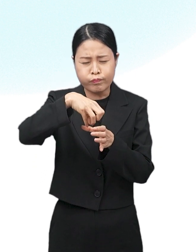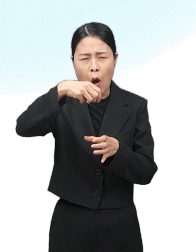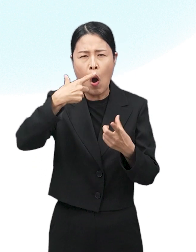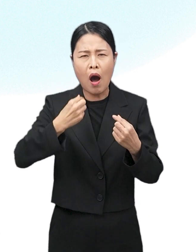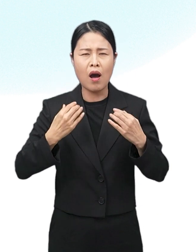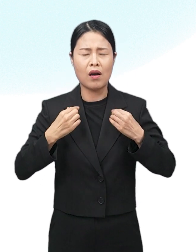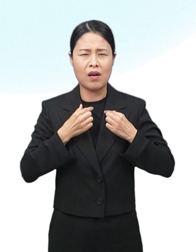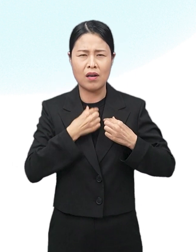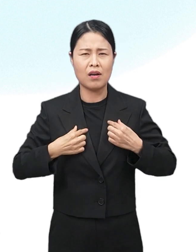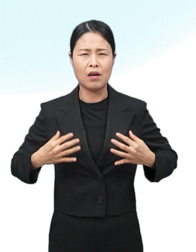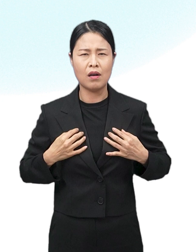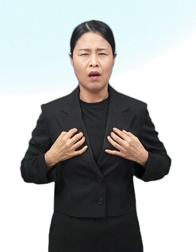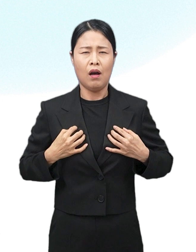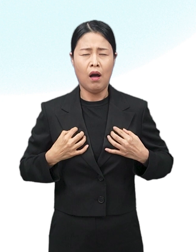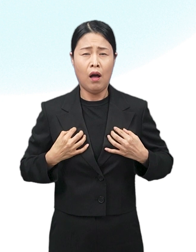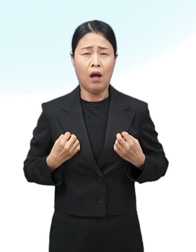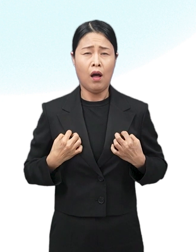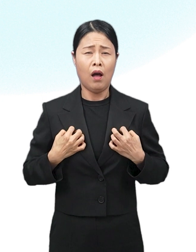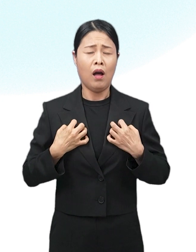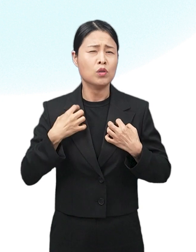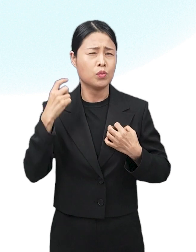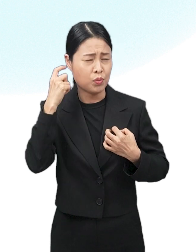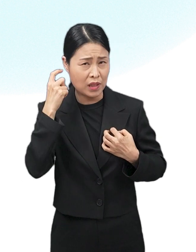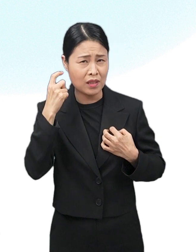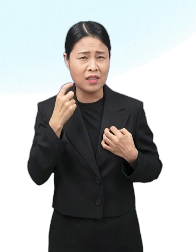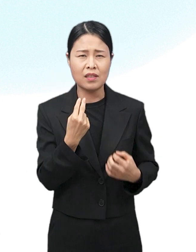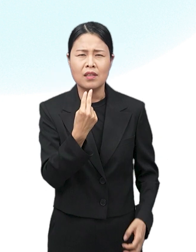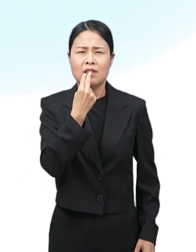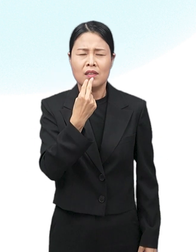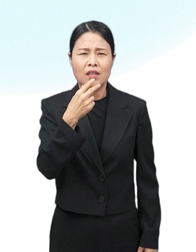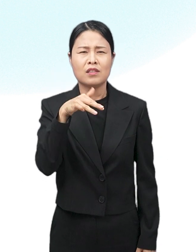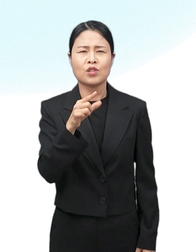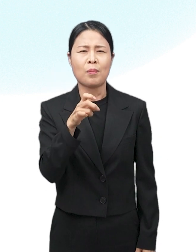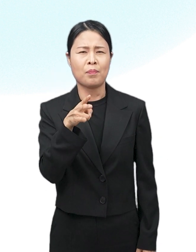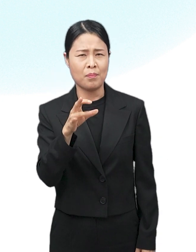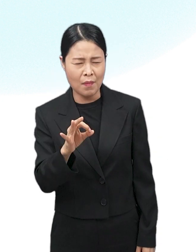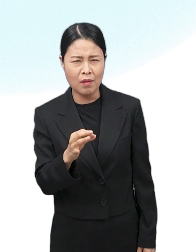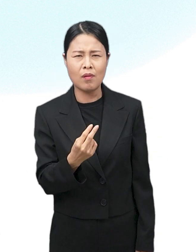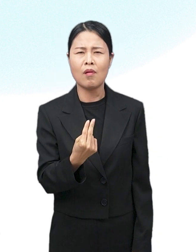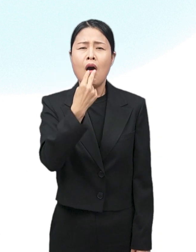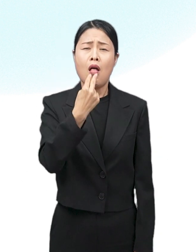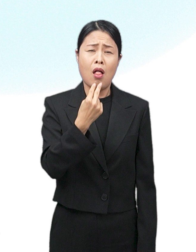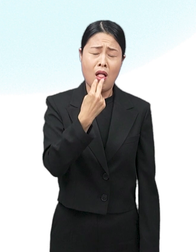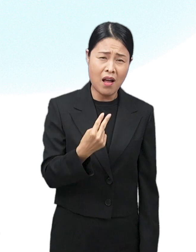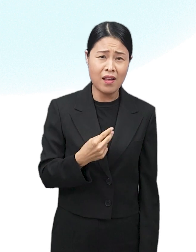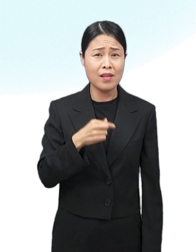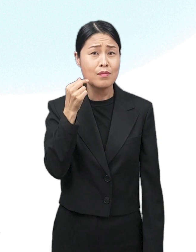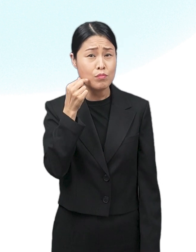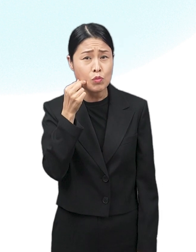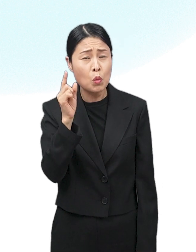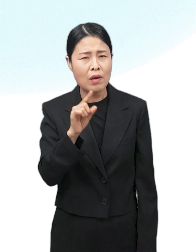천명, 숨을 색색거림, 호흡곤란, 피부, 때때로 발적, 발진, 가려움,